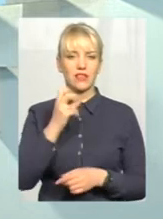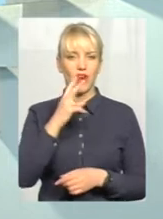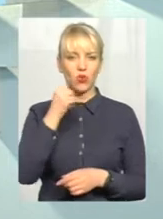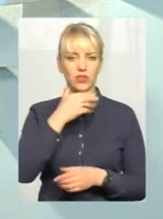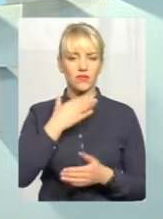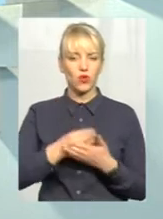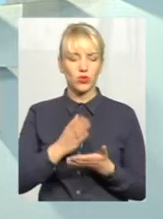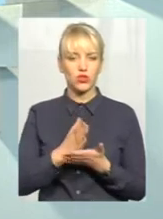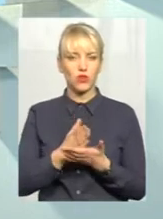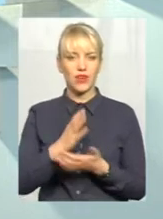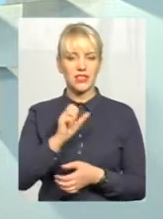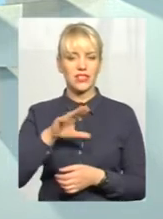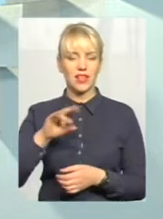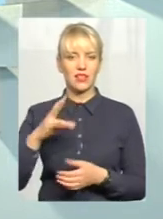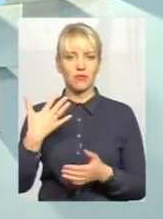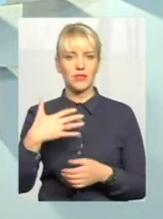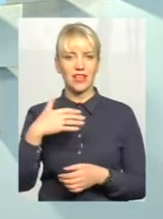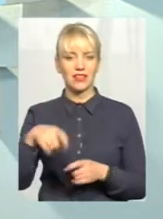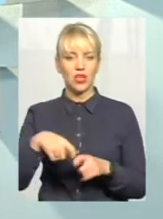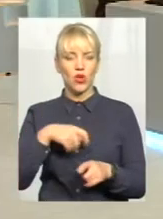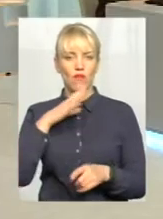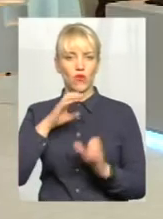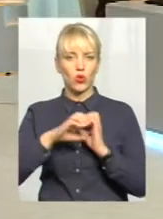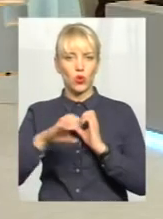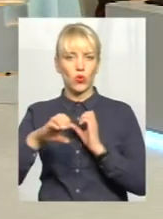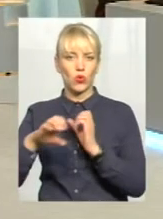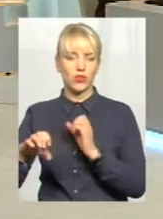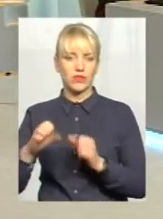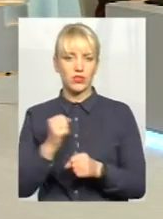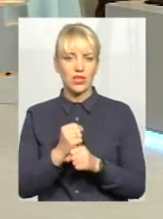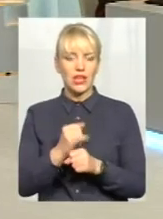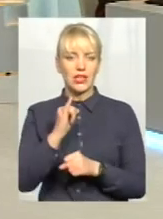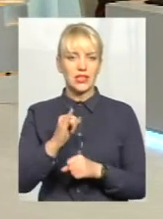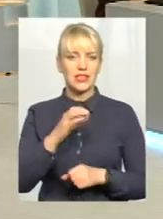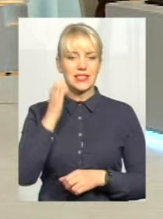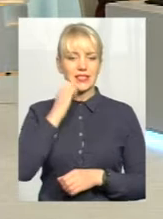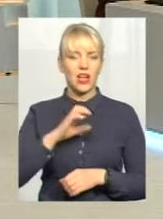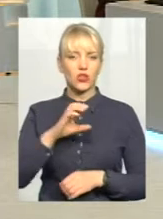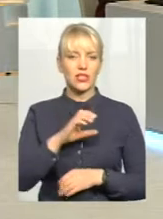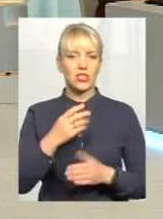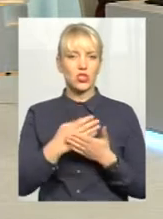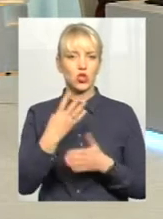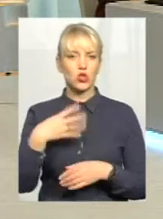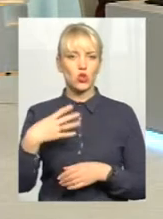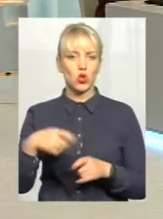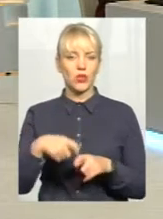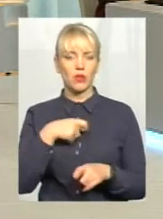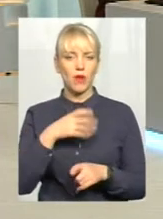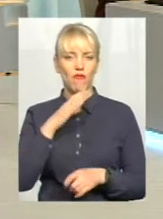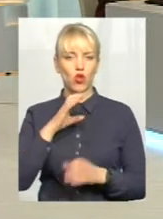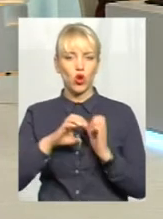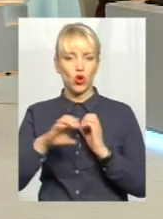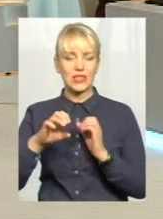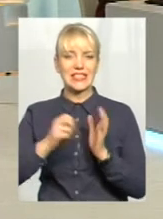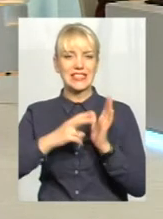існування Сатанів, здається, біля 50 кілометрів водогонів проклав, і Старосинява біля 40 кілометрів водогонів, в тому числі 18